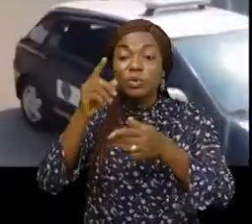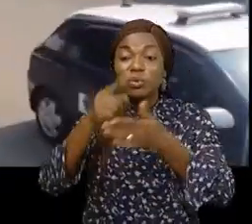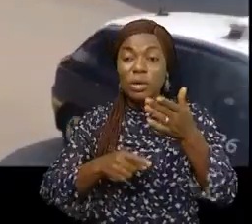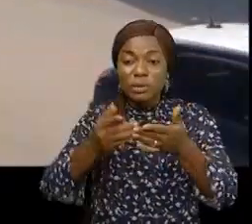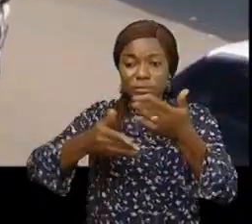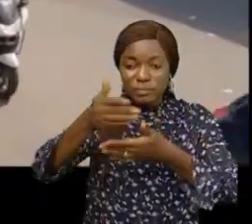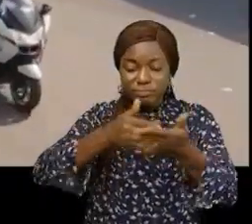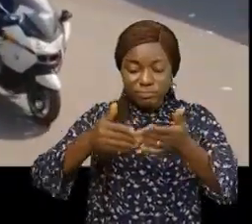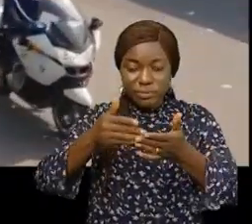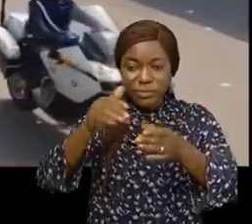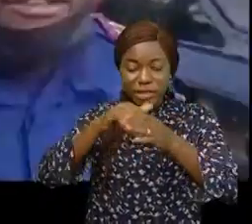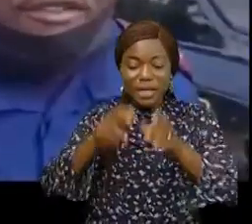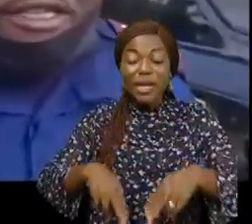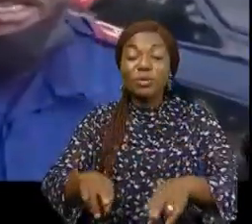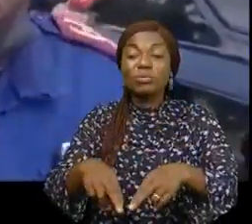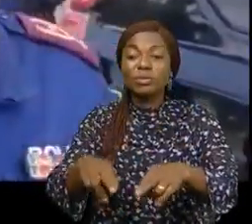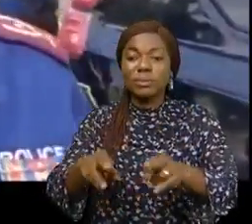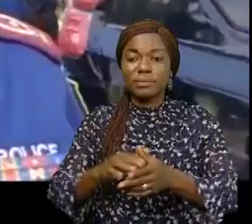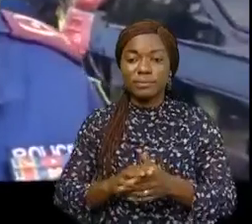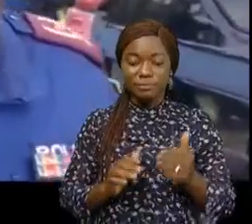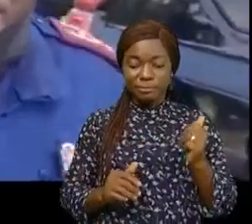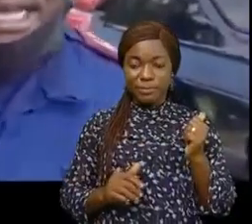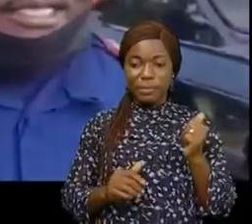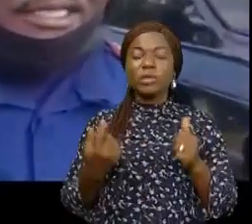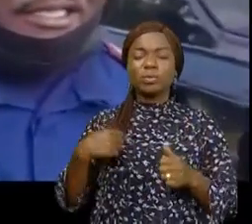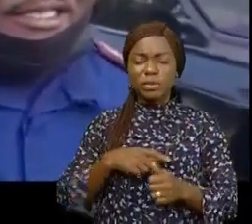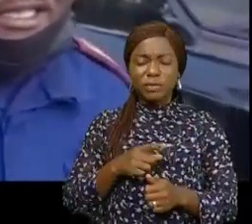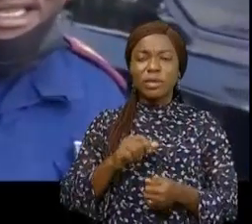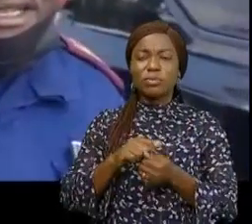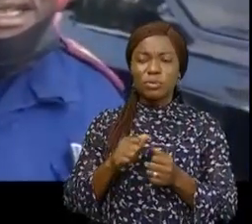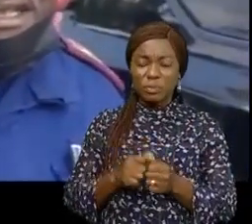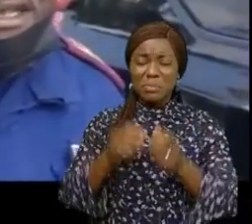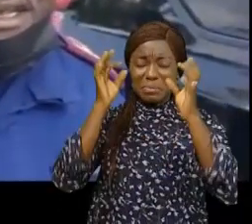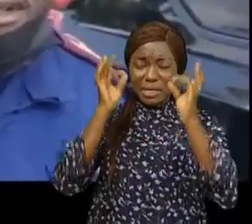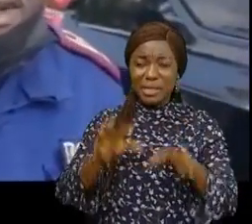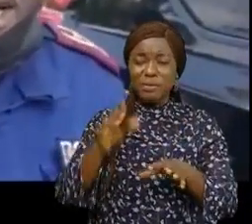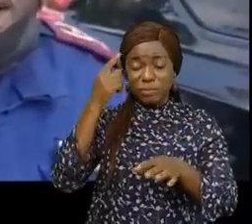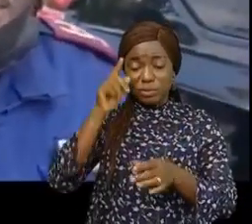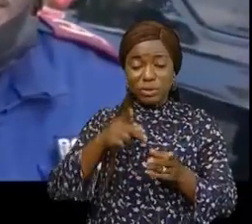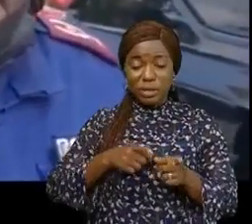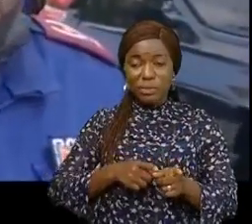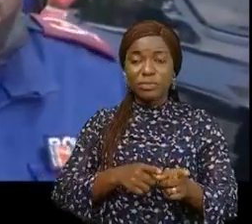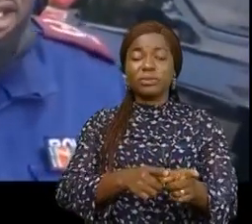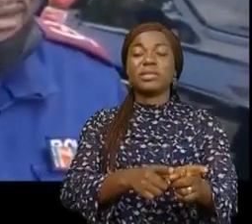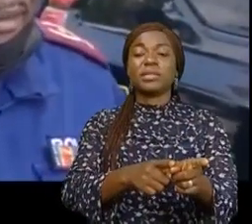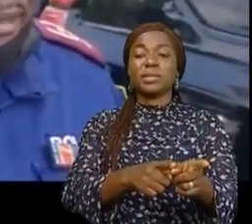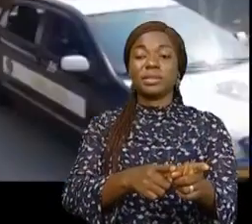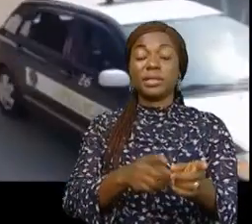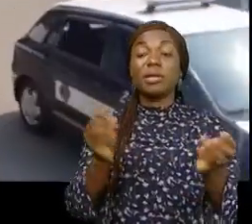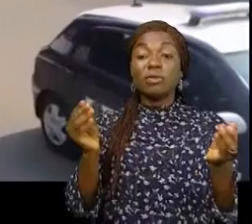'ordre dans la circulation routière. Nous avons des problèmes serrés d'embouteillage liés à beaucoup de facteurs